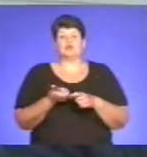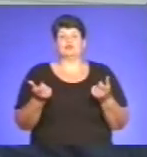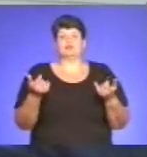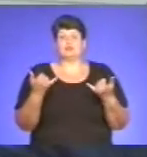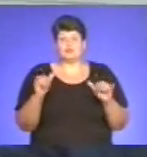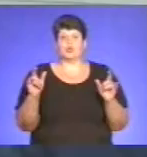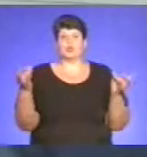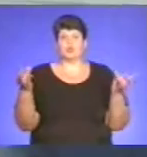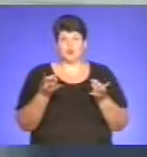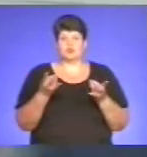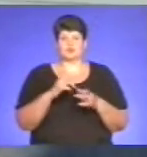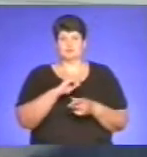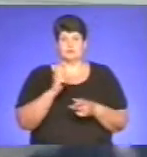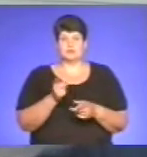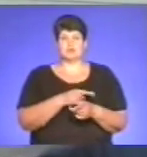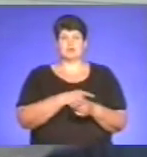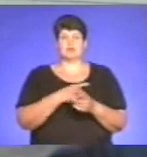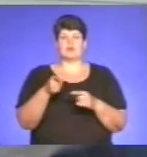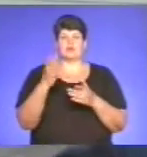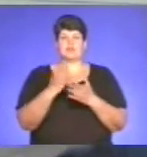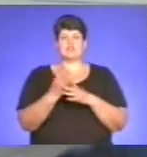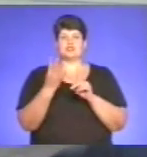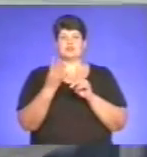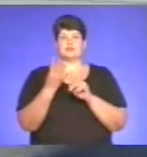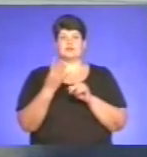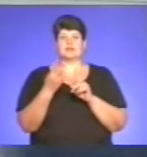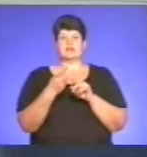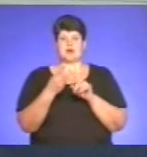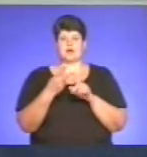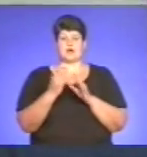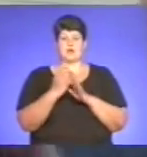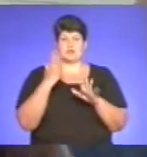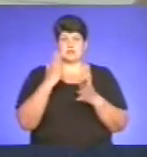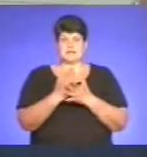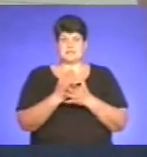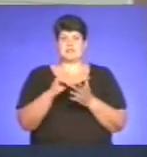центр, а у нього є 14 бригад второї очереди, дають врачей-спеціалістів.